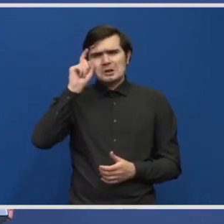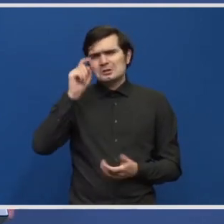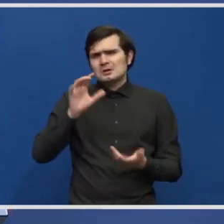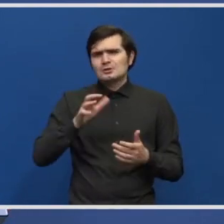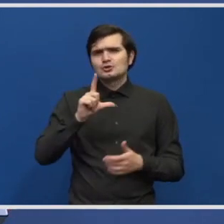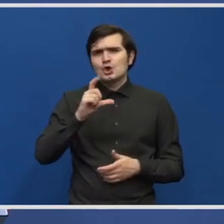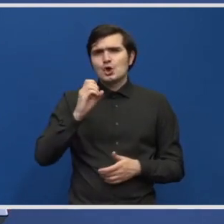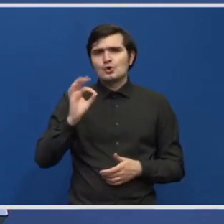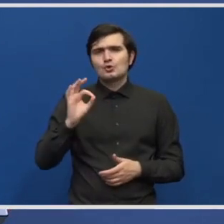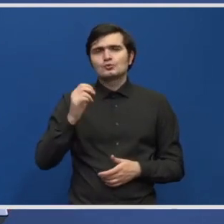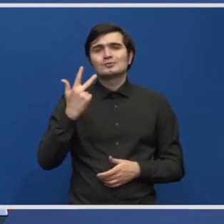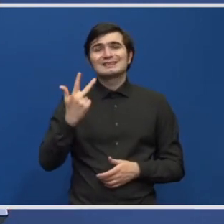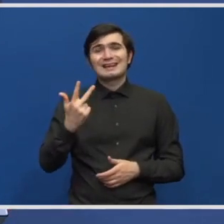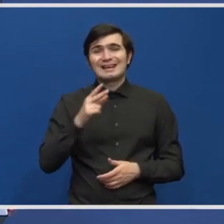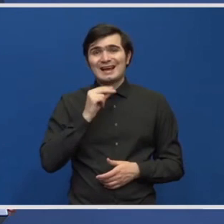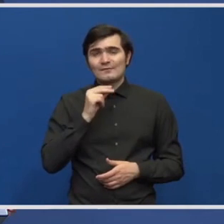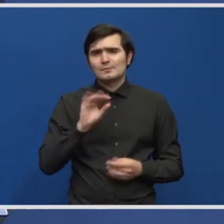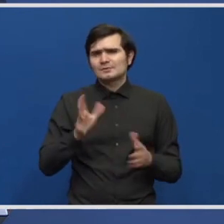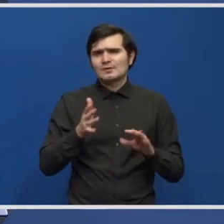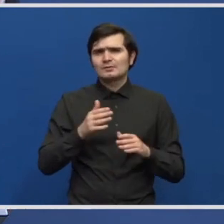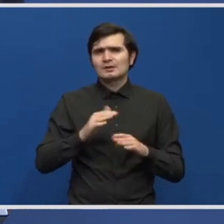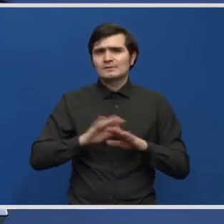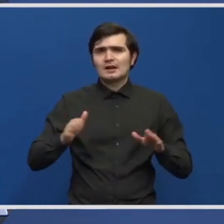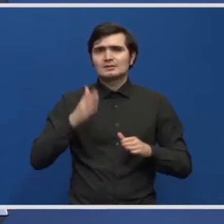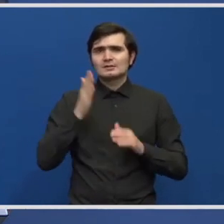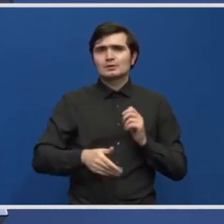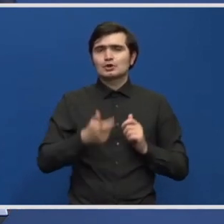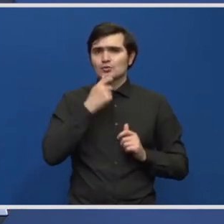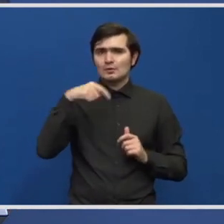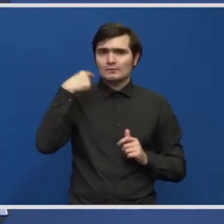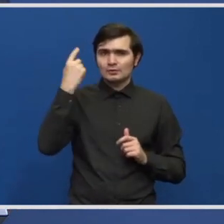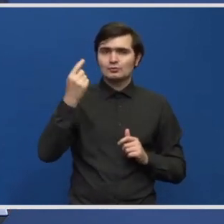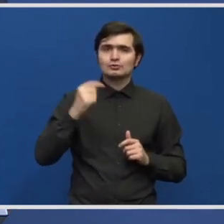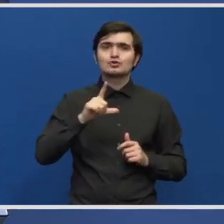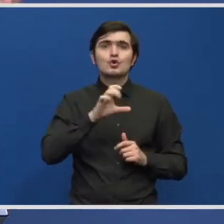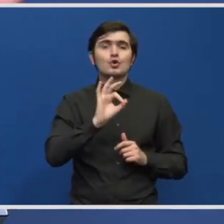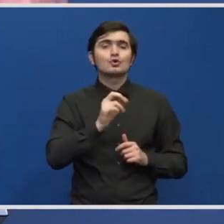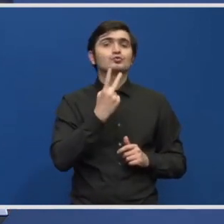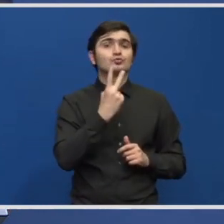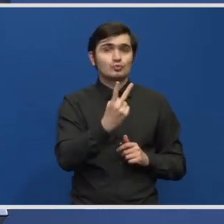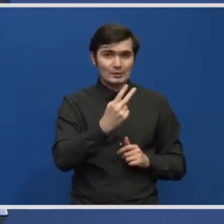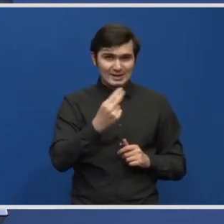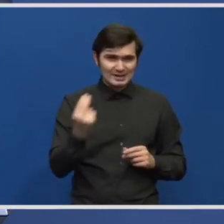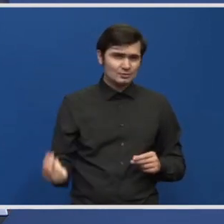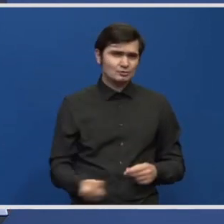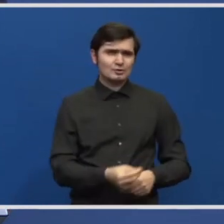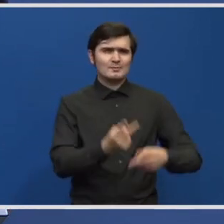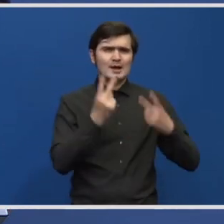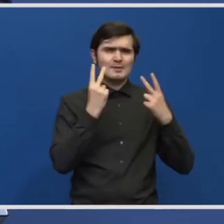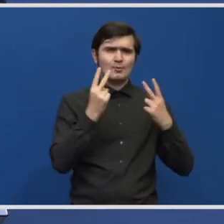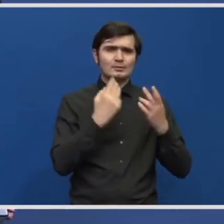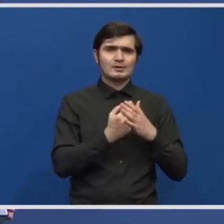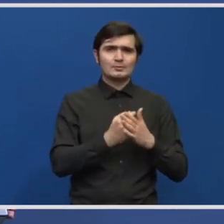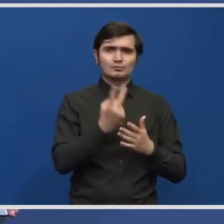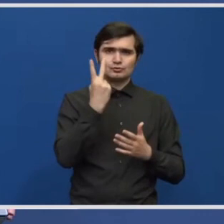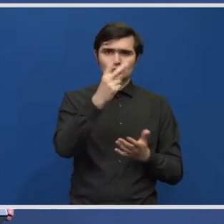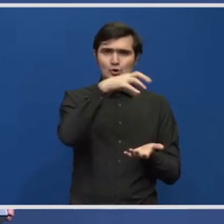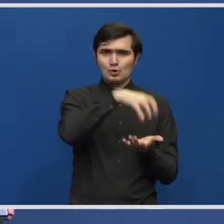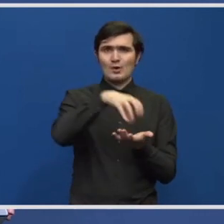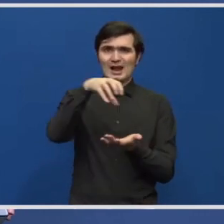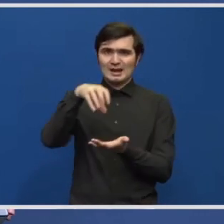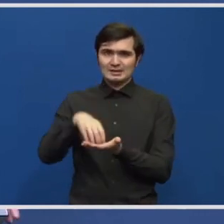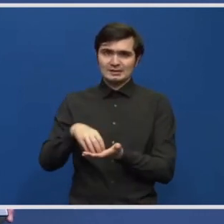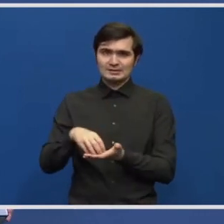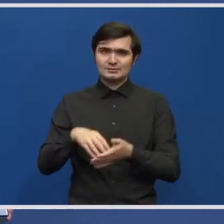lotul 3, cel despre care vă vorbeam, ar putea fi gata la sfârșitul anului viitor. Lotul 2, cel care e cel mai important, pentru că e bypass la cele două localități cu trafic